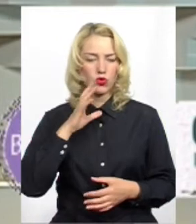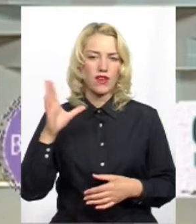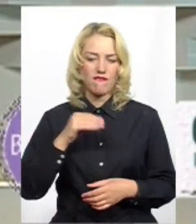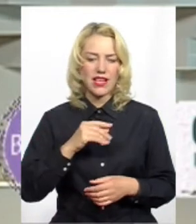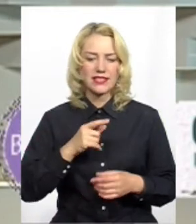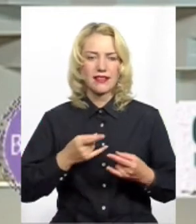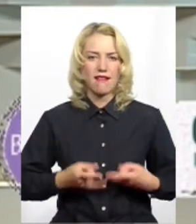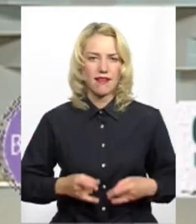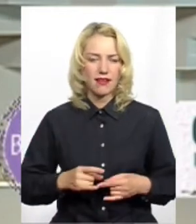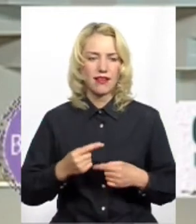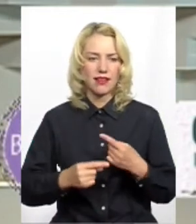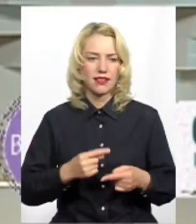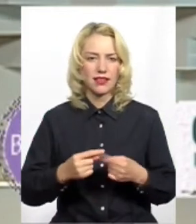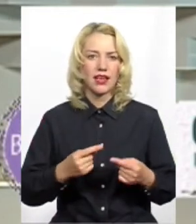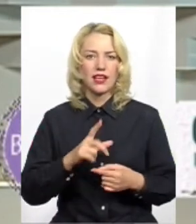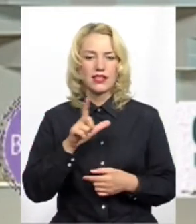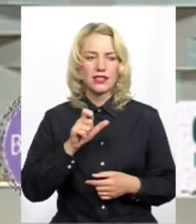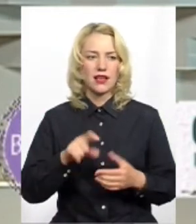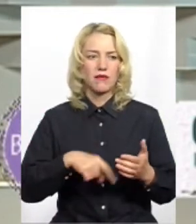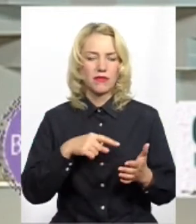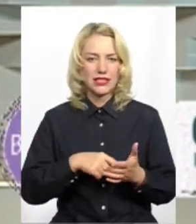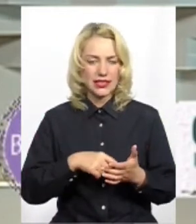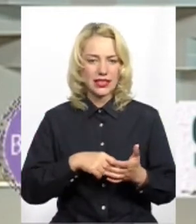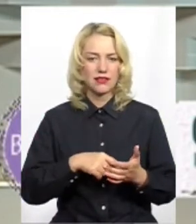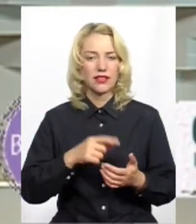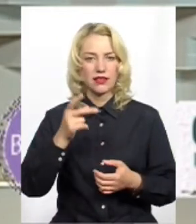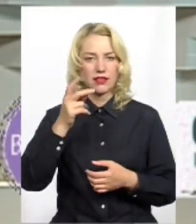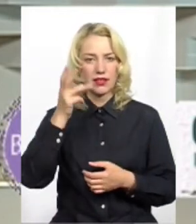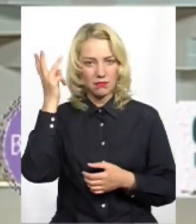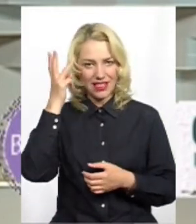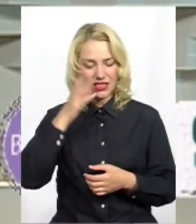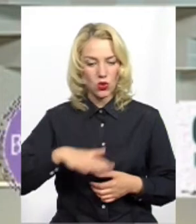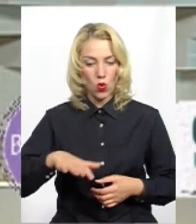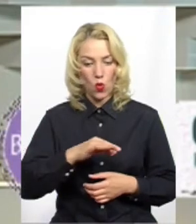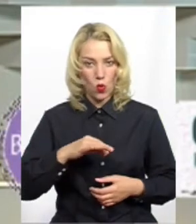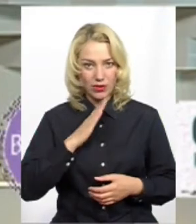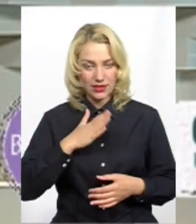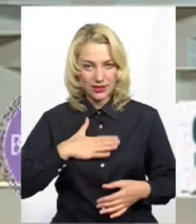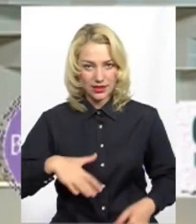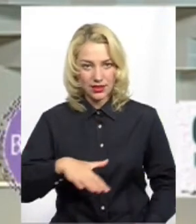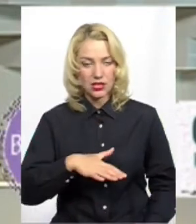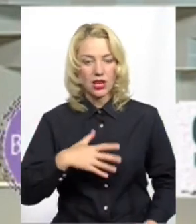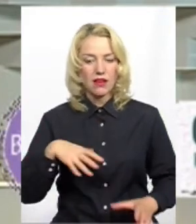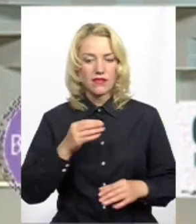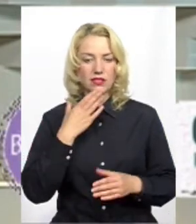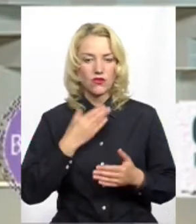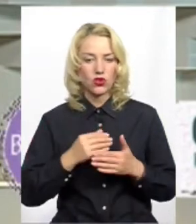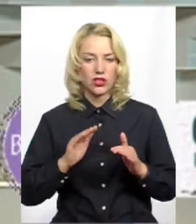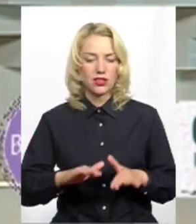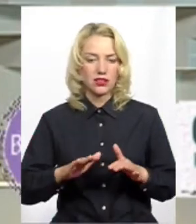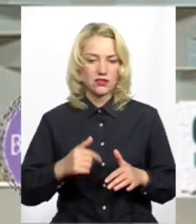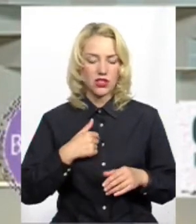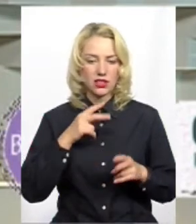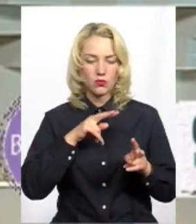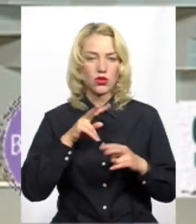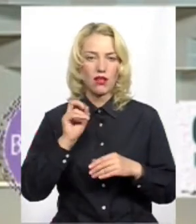області, а моя кохана дівчина з міста Шепетівки. Все своє дитинство я спостерігав, як руйнується мій рідний край,